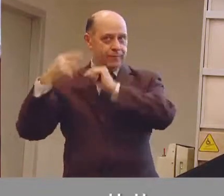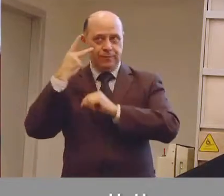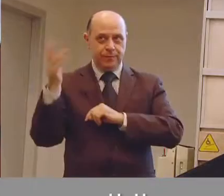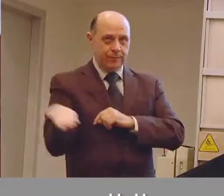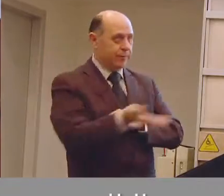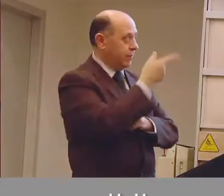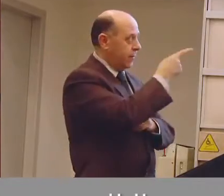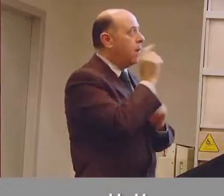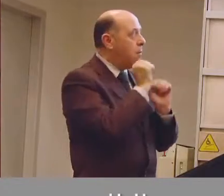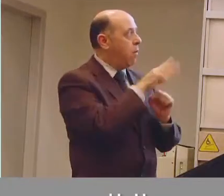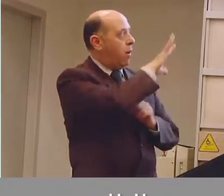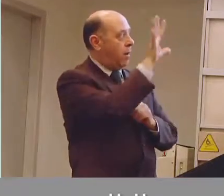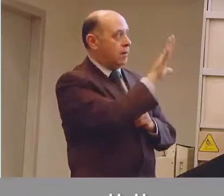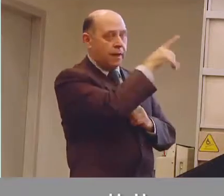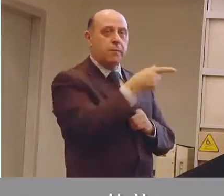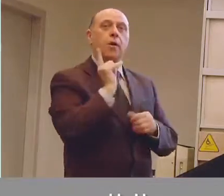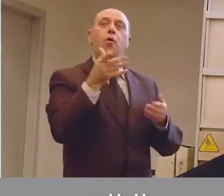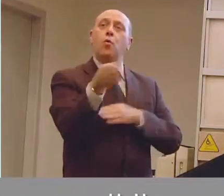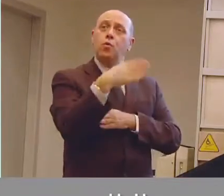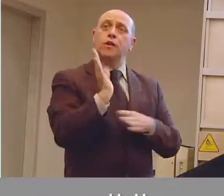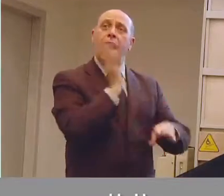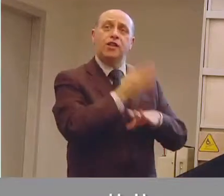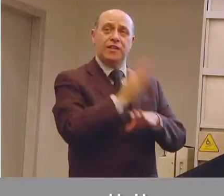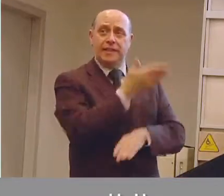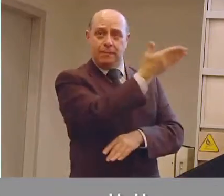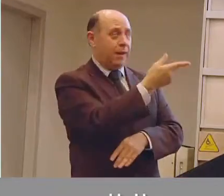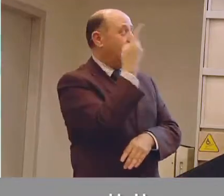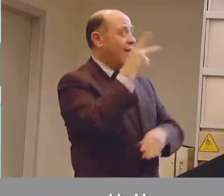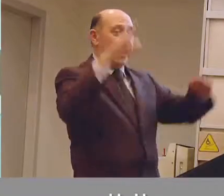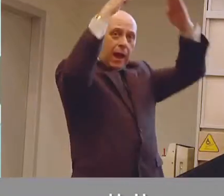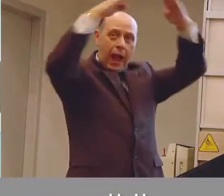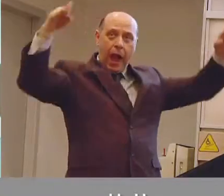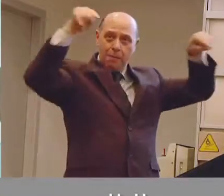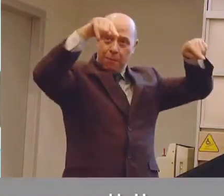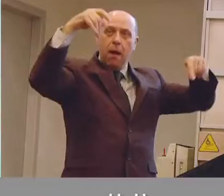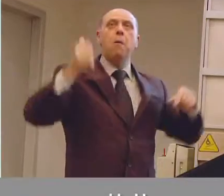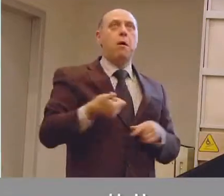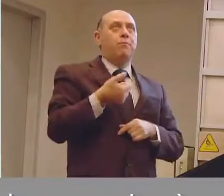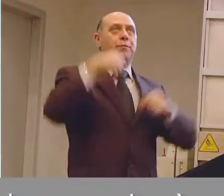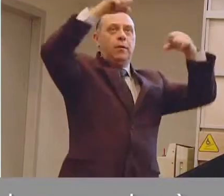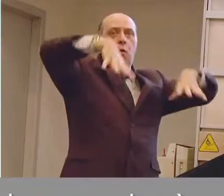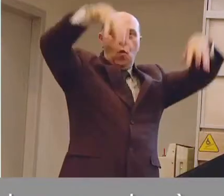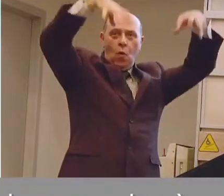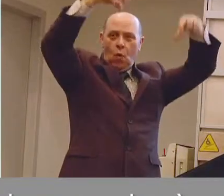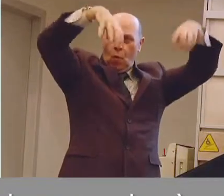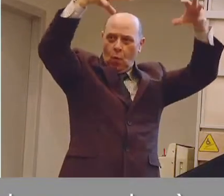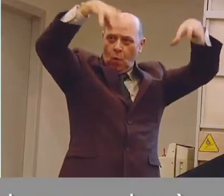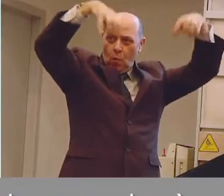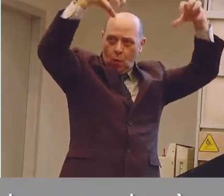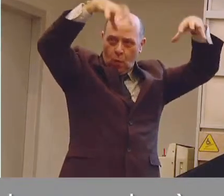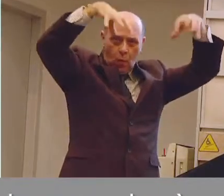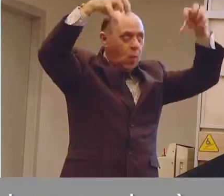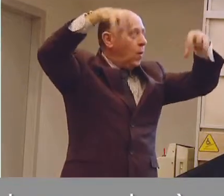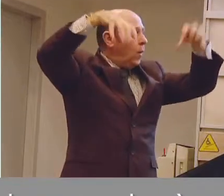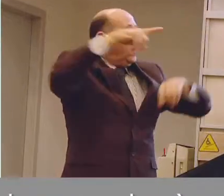'idea un pochino di come può essere strutturata una cucina accessibile. Vedete una cappa che può essere azionata con un telecomando, domotizzazione dell'ambiente